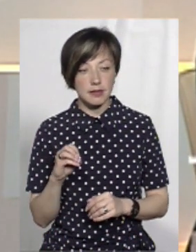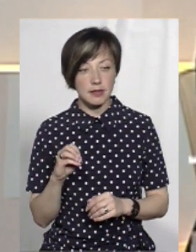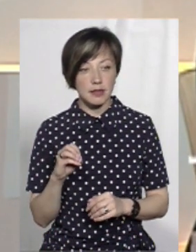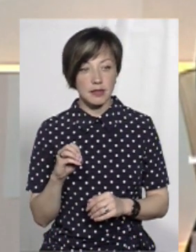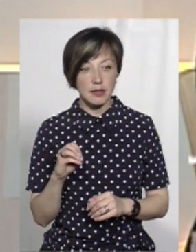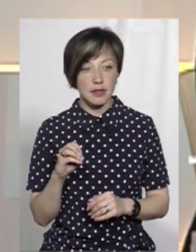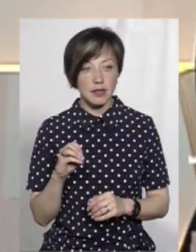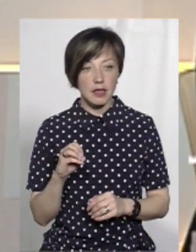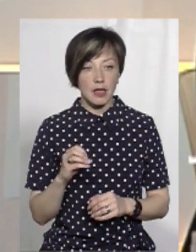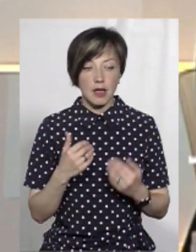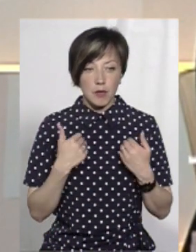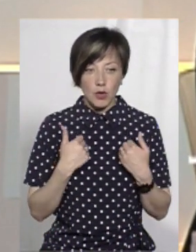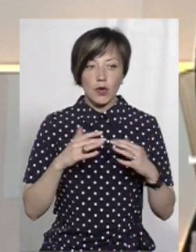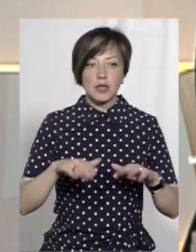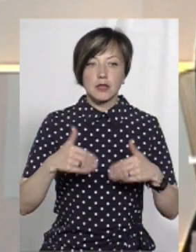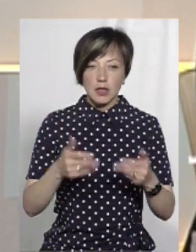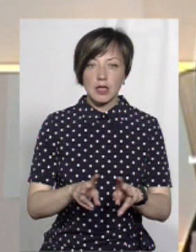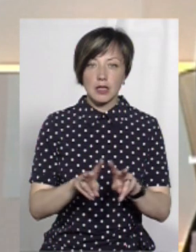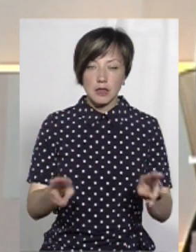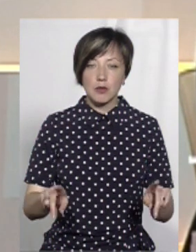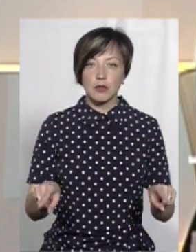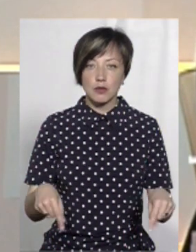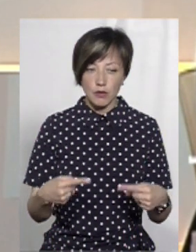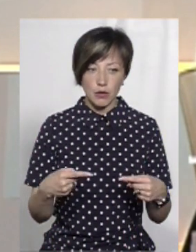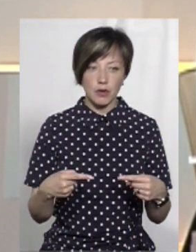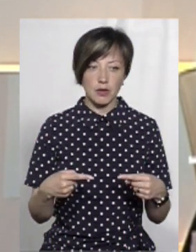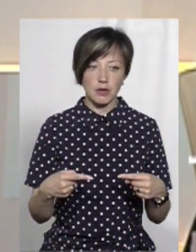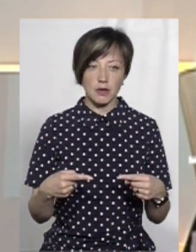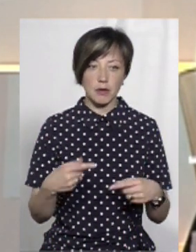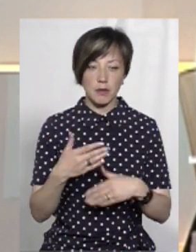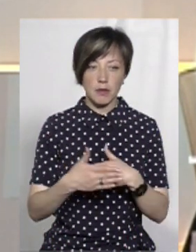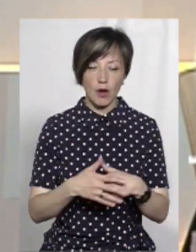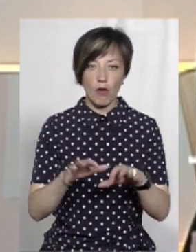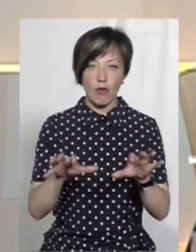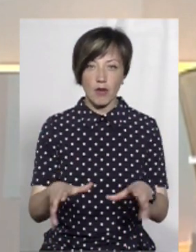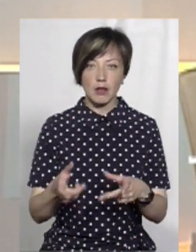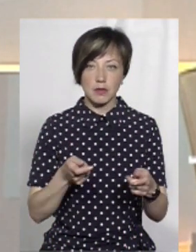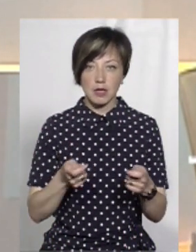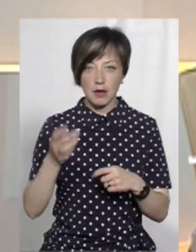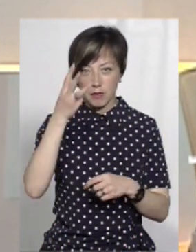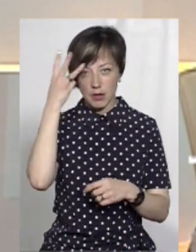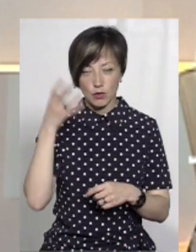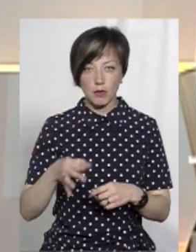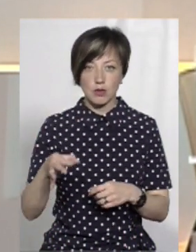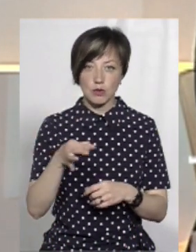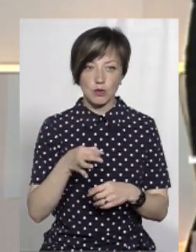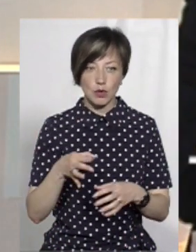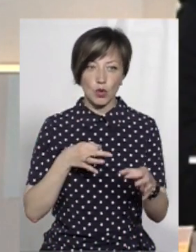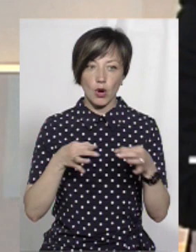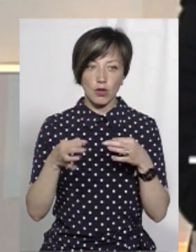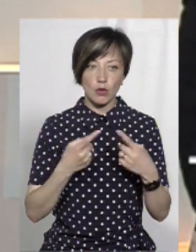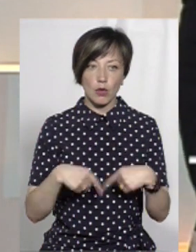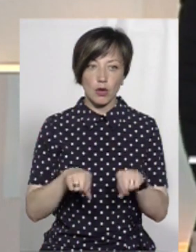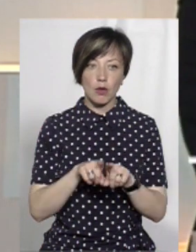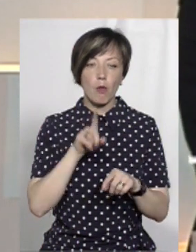Але вною ініційовано так само створення при голові адміністрації Хмельницької обласної, до речого